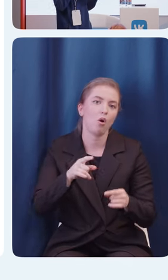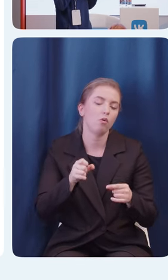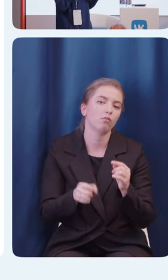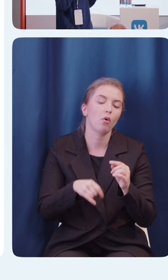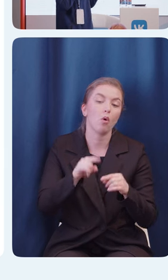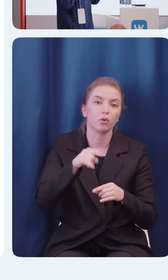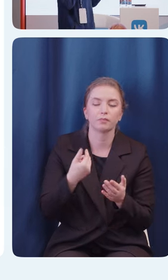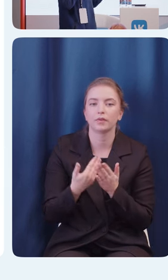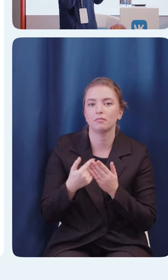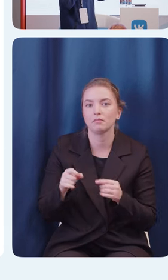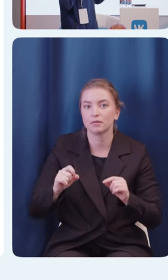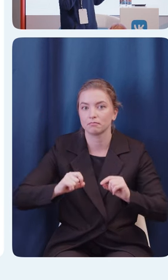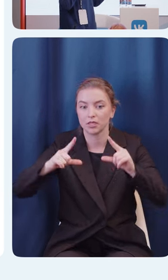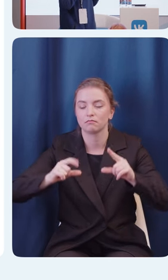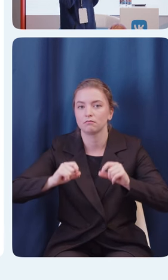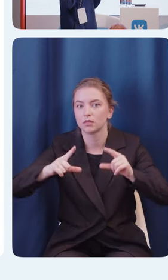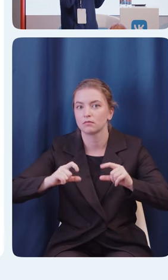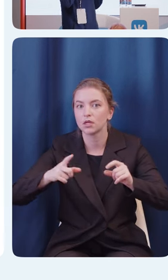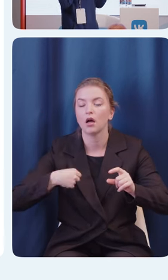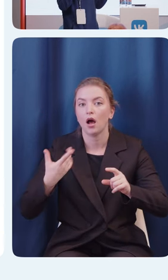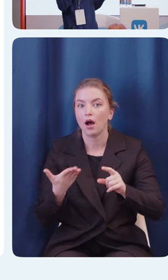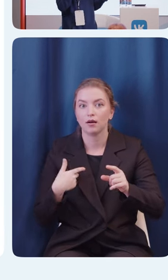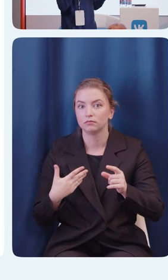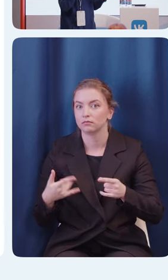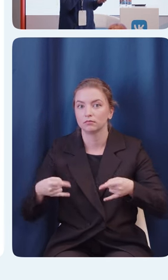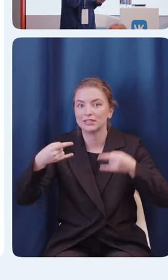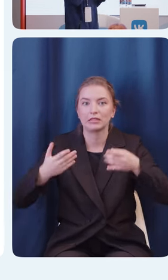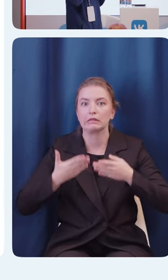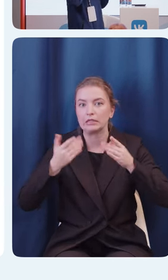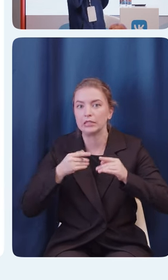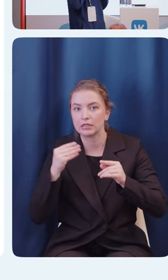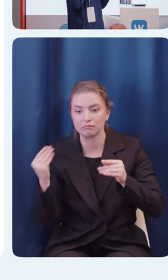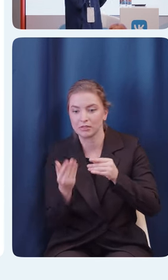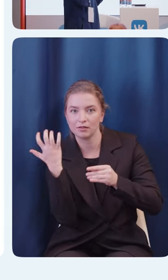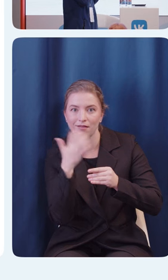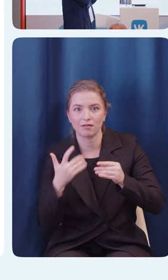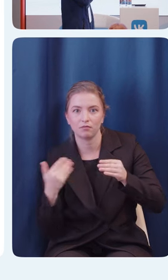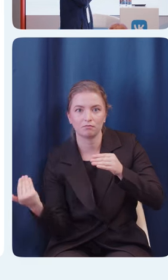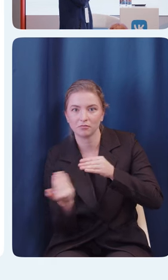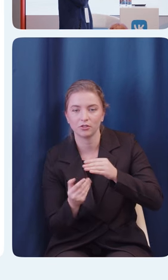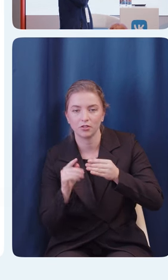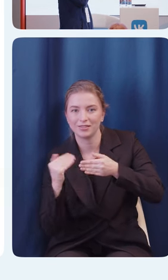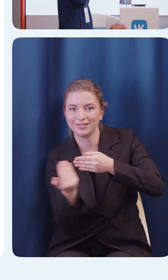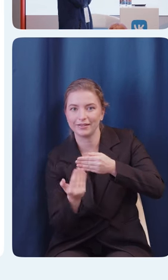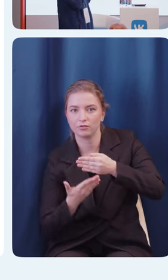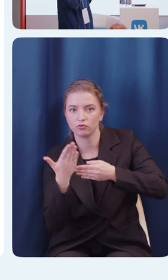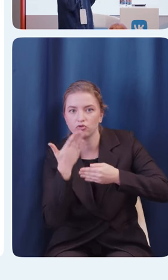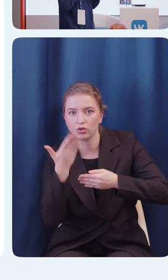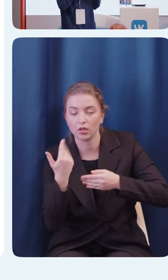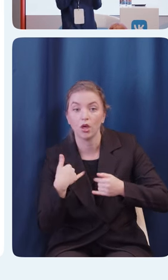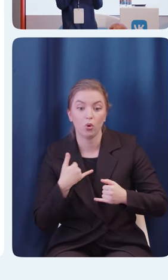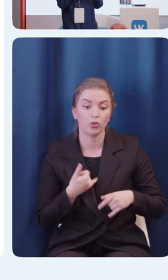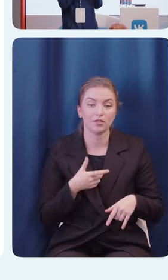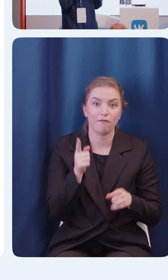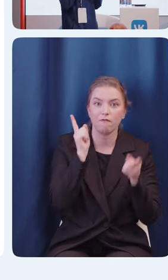прочитать его, читает то, что находится за ним, что как бы неправильно. В андроиде мы с такой проблемой не столкнулись.